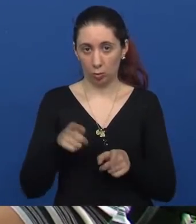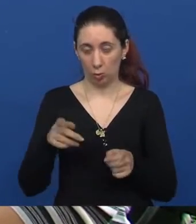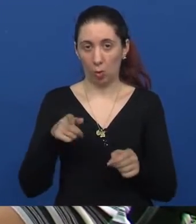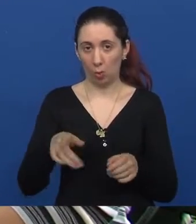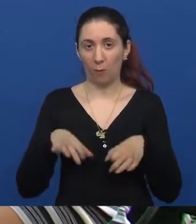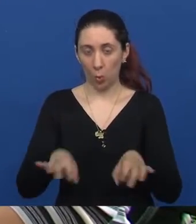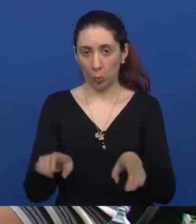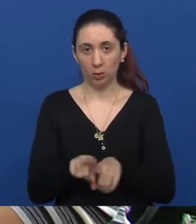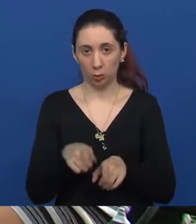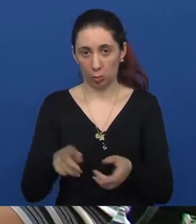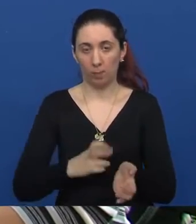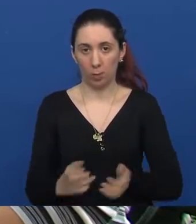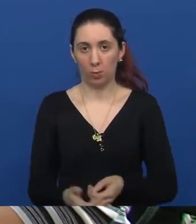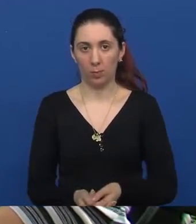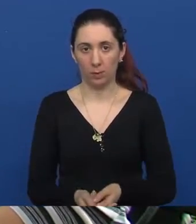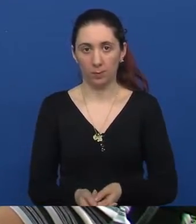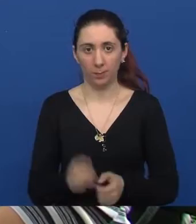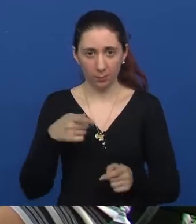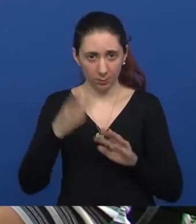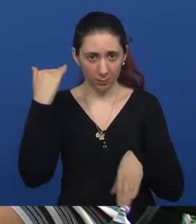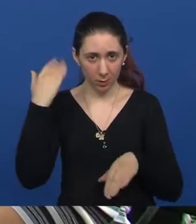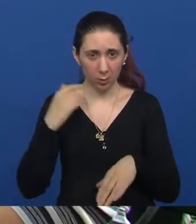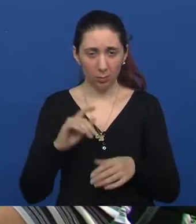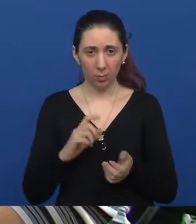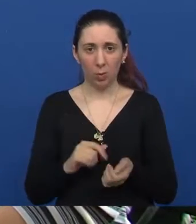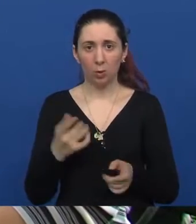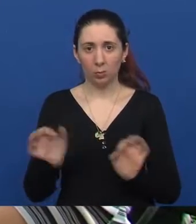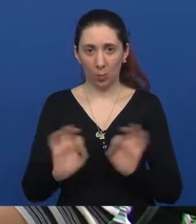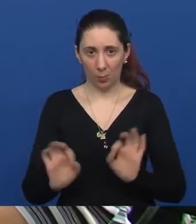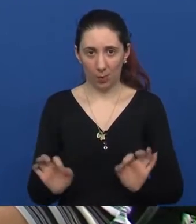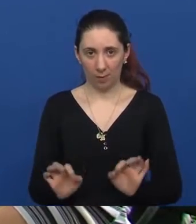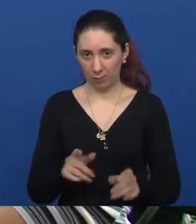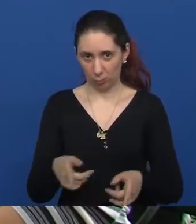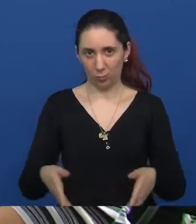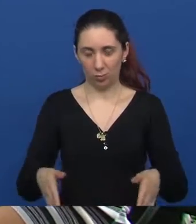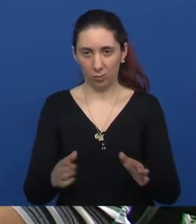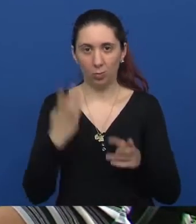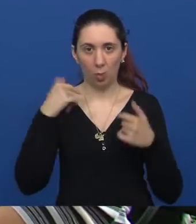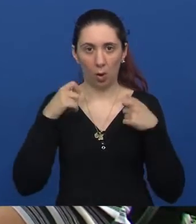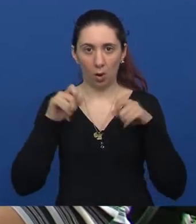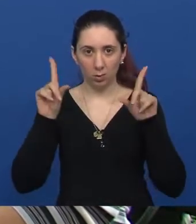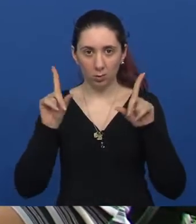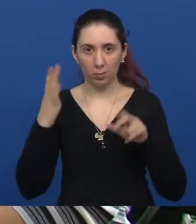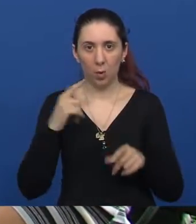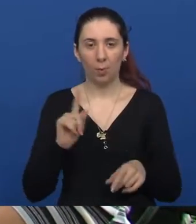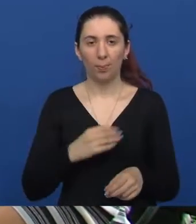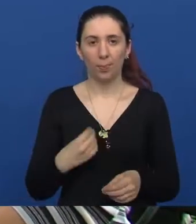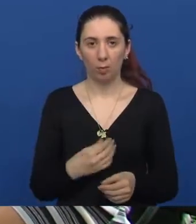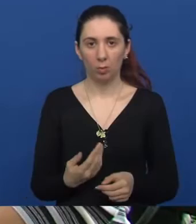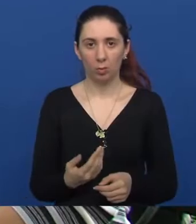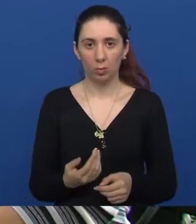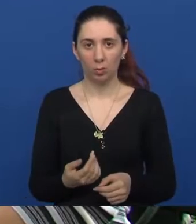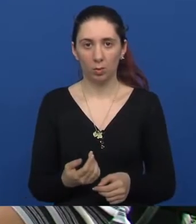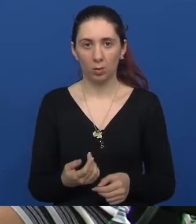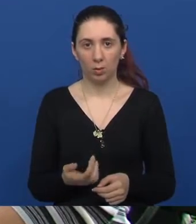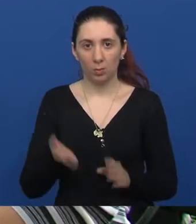problem. Tako. I to nedavno se javio zato što su preoređivali. Tako je. To me je baš iznenadilo neugodno, jer u nas